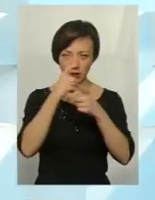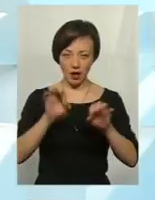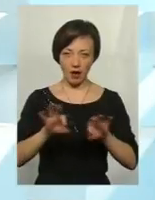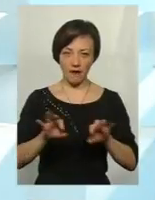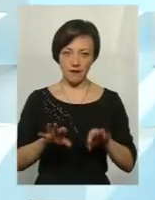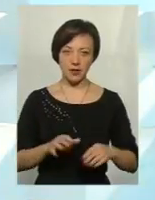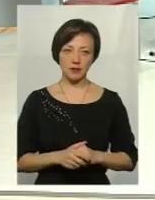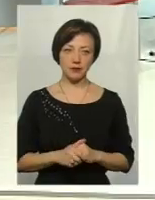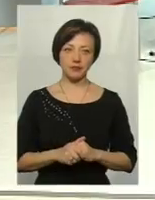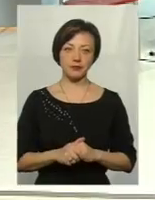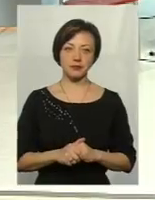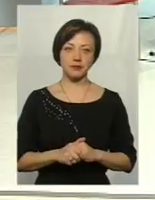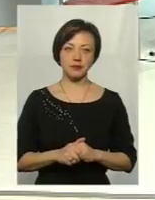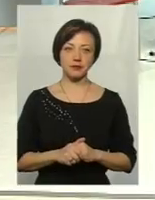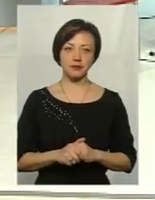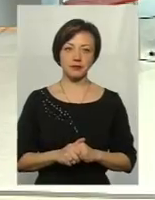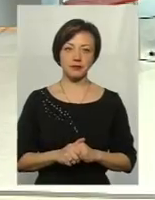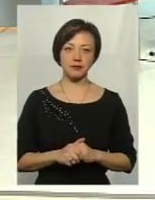І до того, що відбулося загалом?